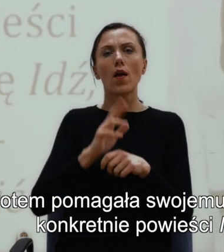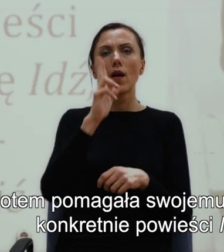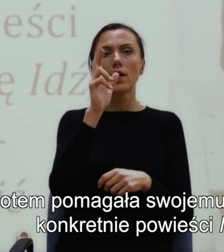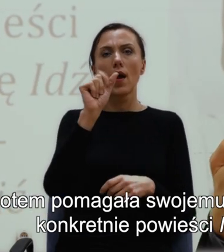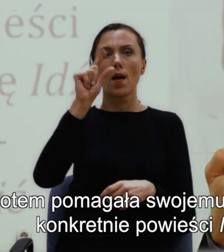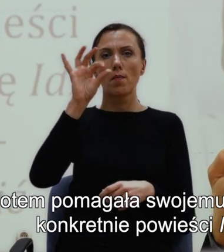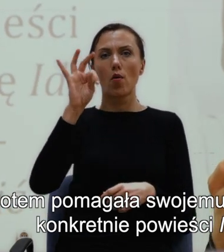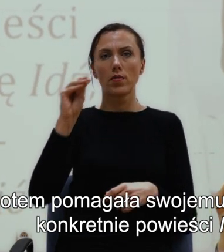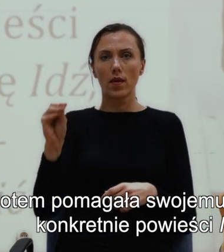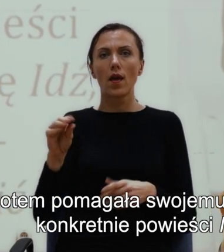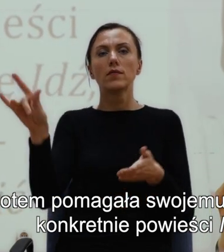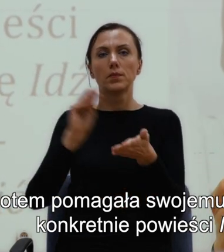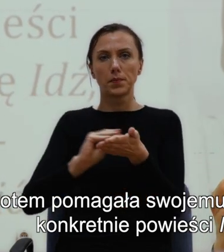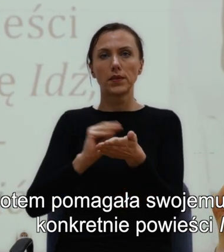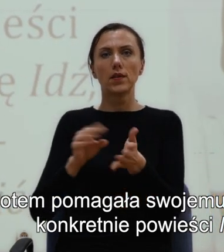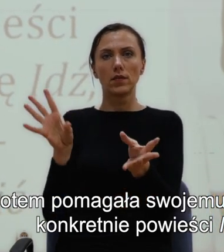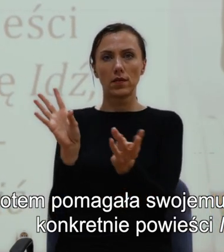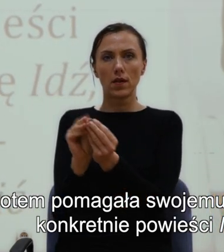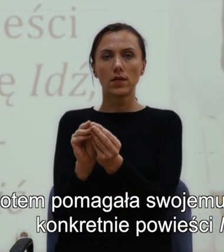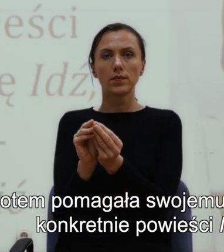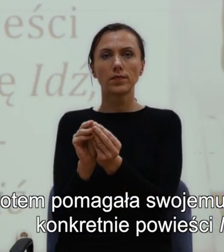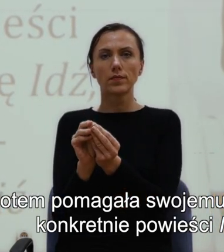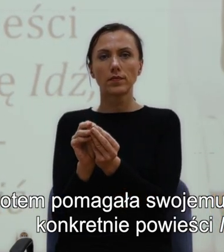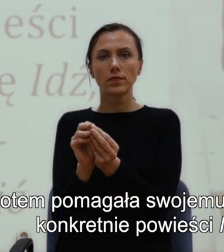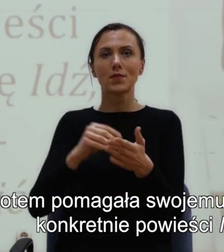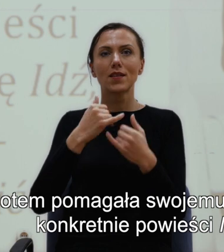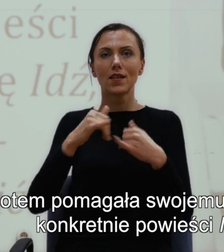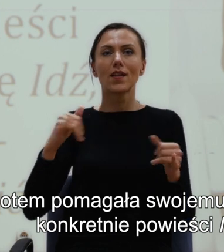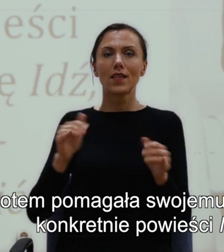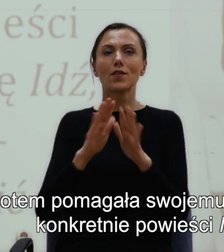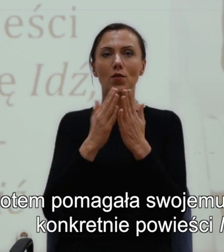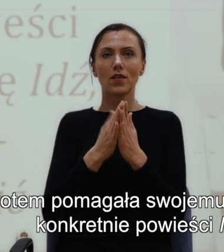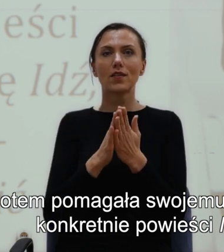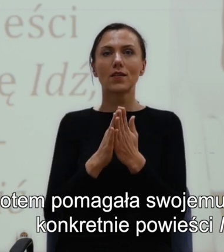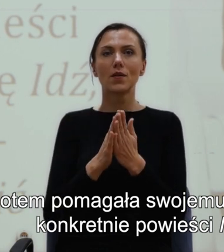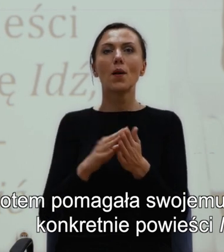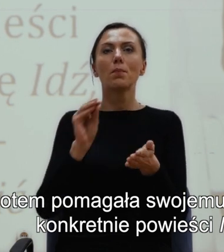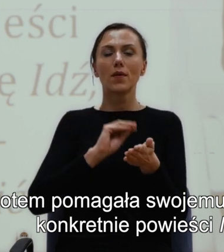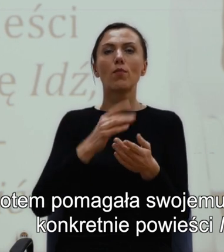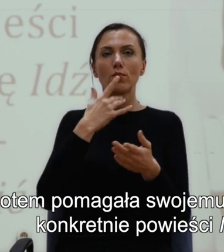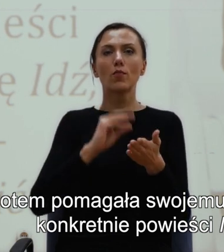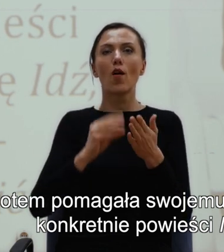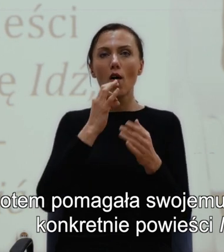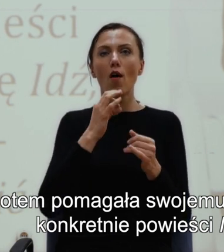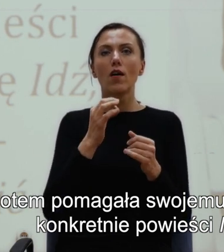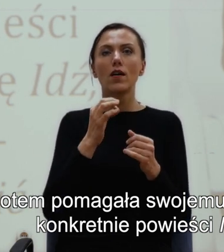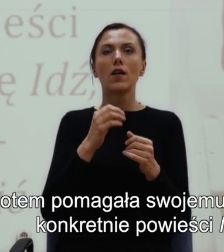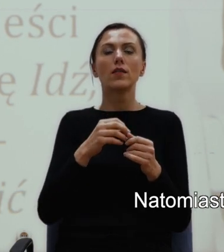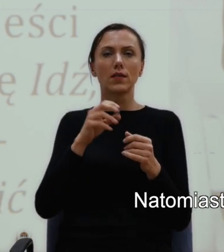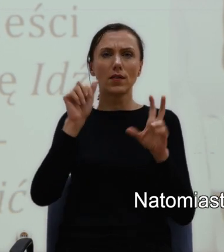innych utworów, konkretnie powieści mówiącej o In Cold Blood, mówiącej o morderstwie w Kansas.